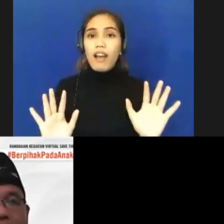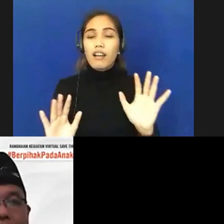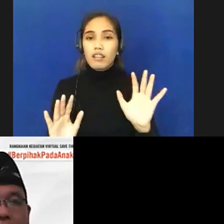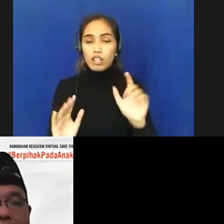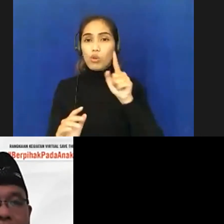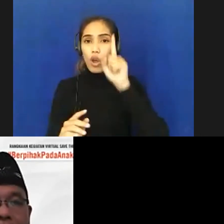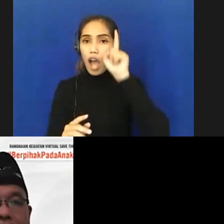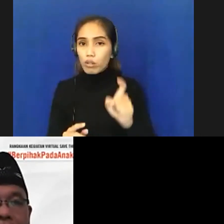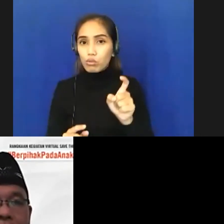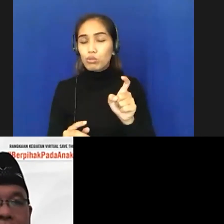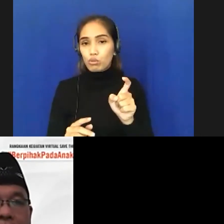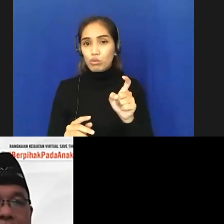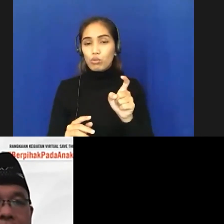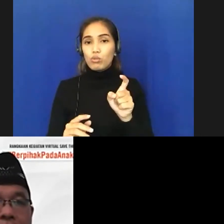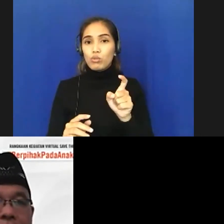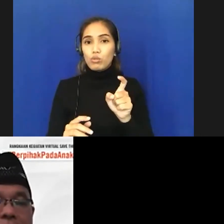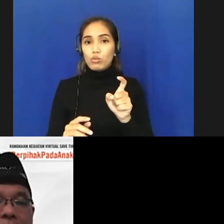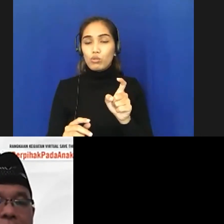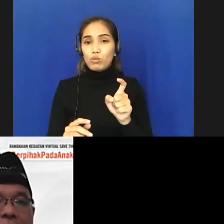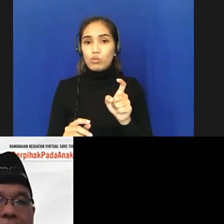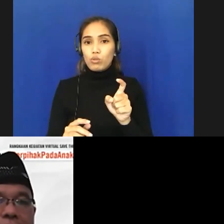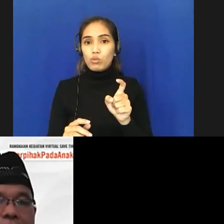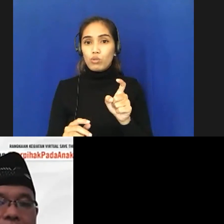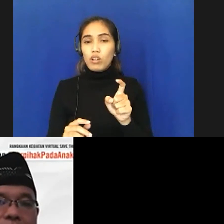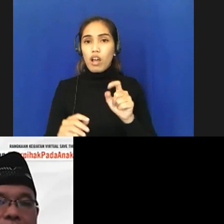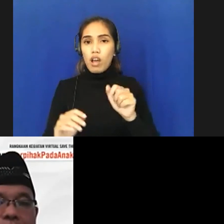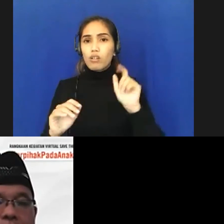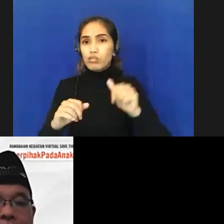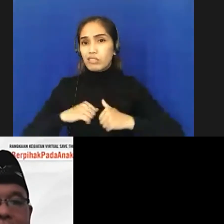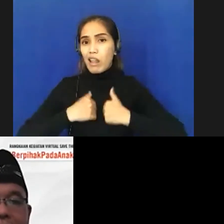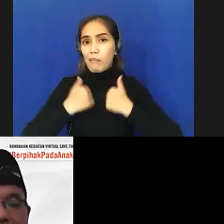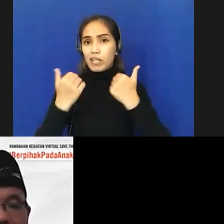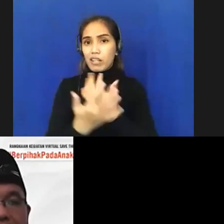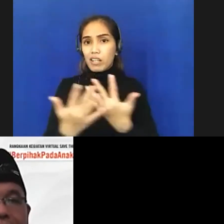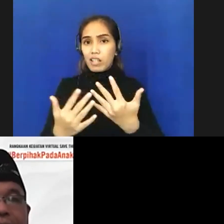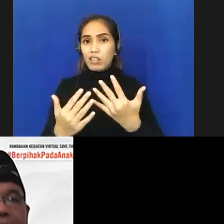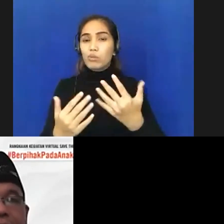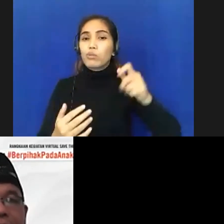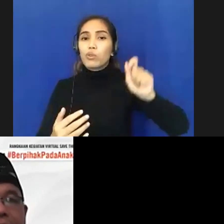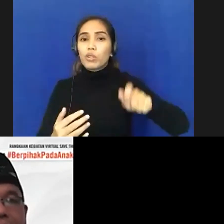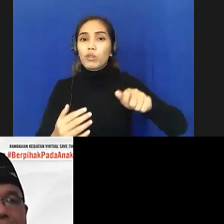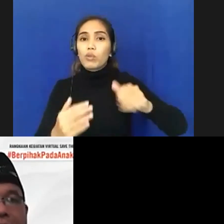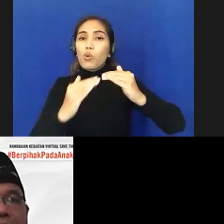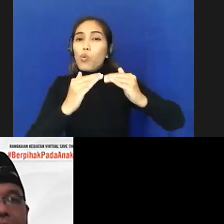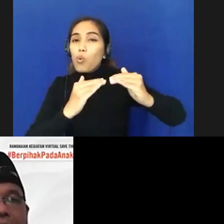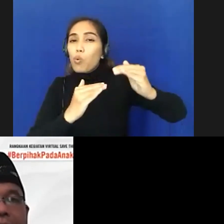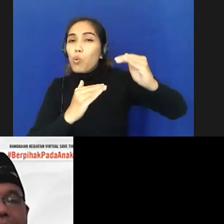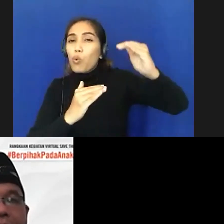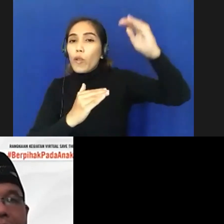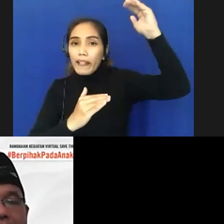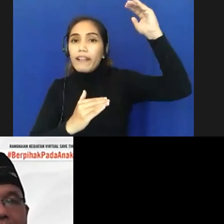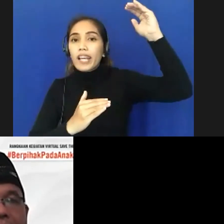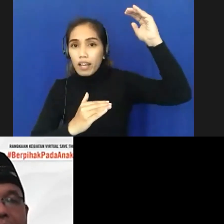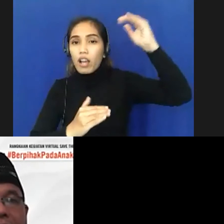apa yang disebut adigium keselamatan rakyat merupakan hukum tertinggi itu yang mungkin